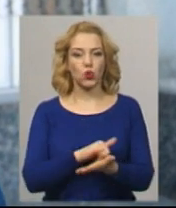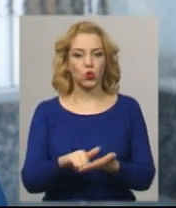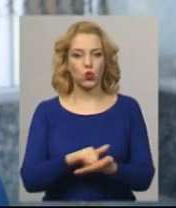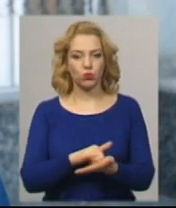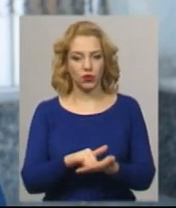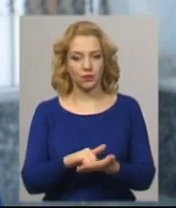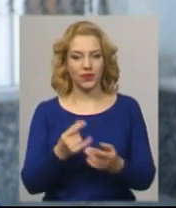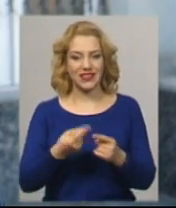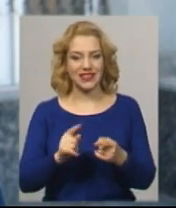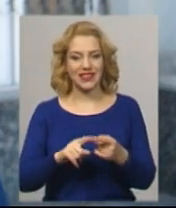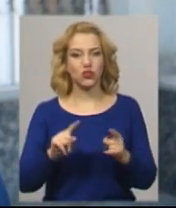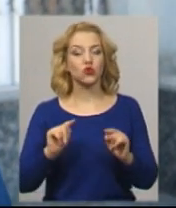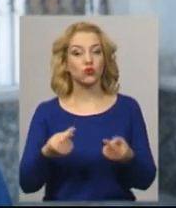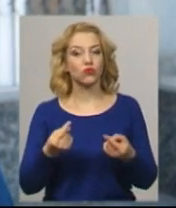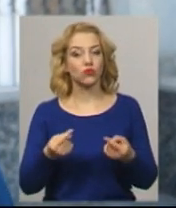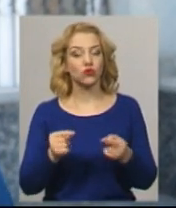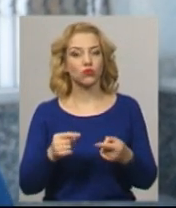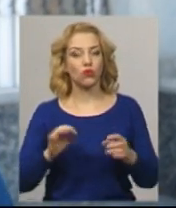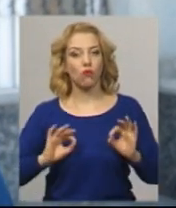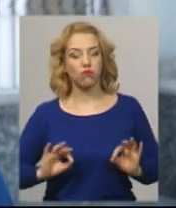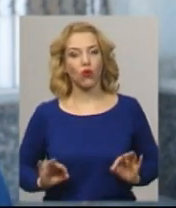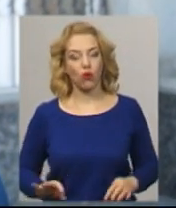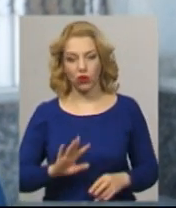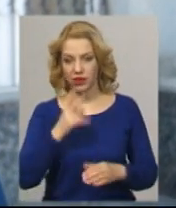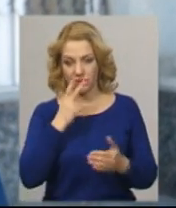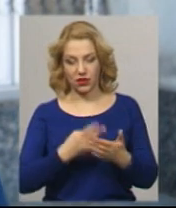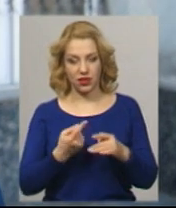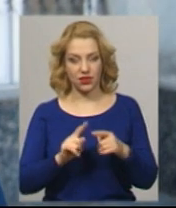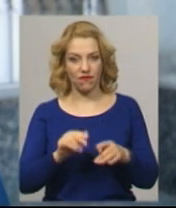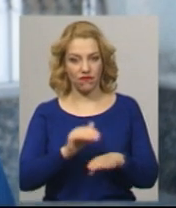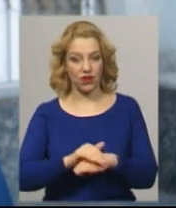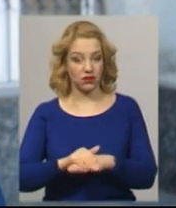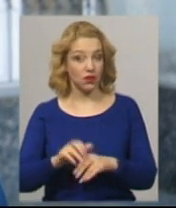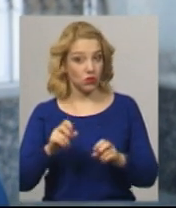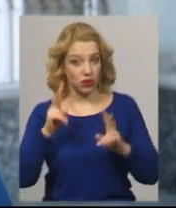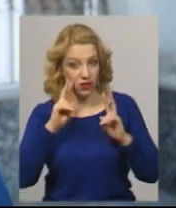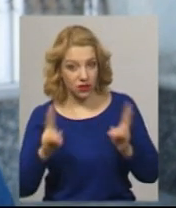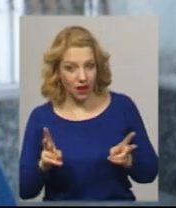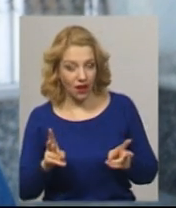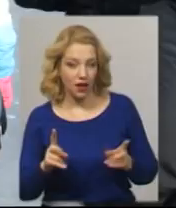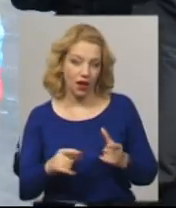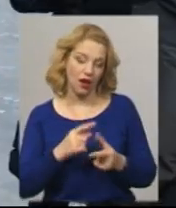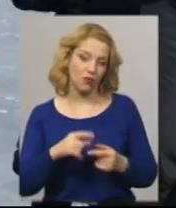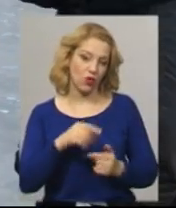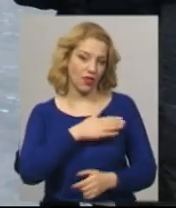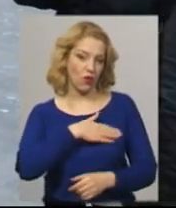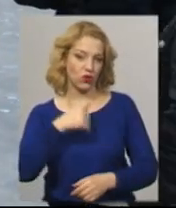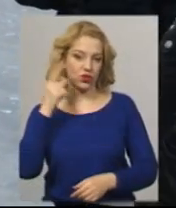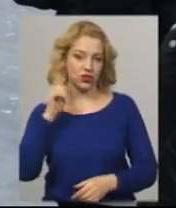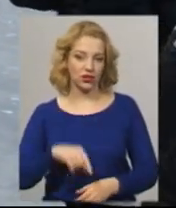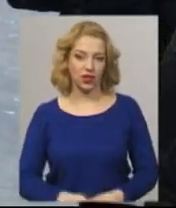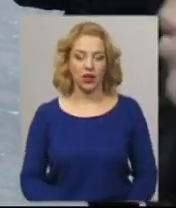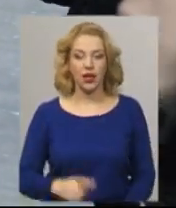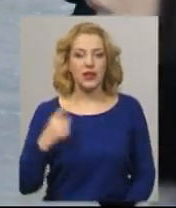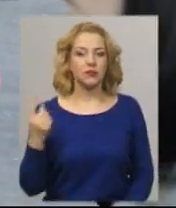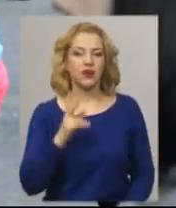Тобто це чому, знову ж таки, прокурор не зважає на ці факти чи, можливо, він не значить або він просто не хоче знати на це. Один з перших, хто